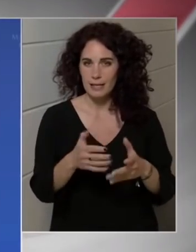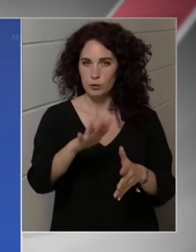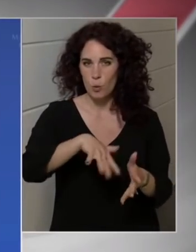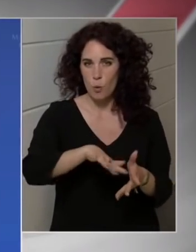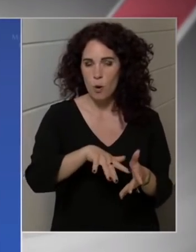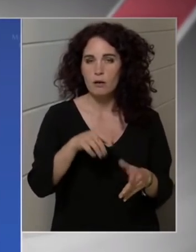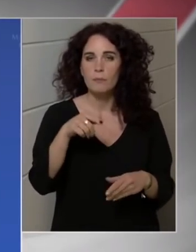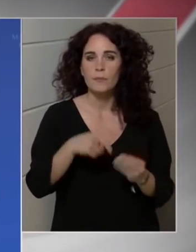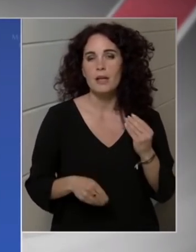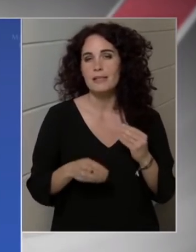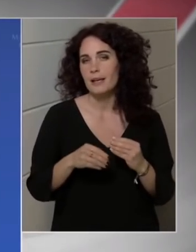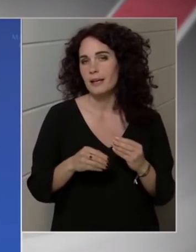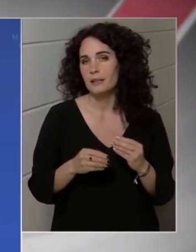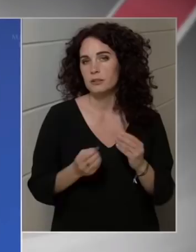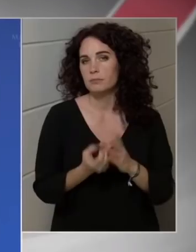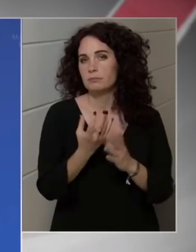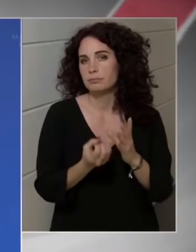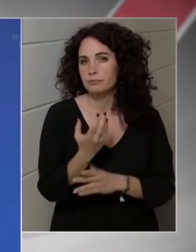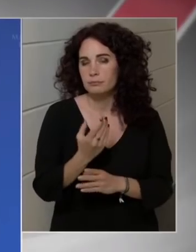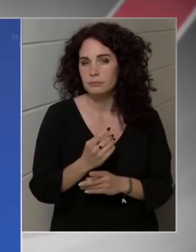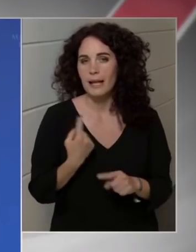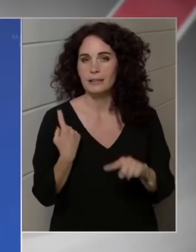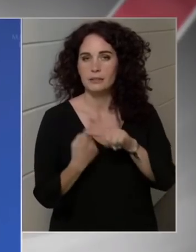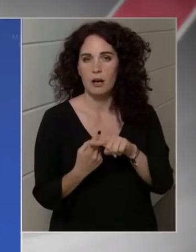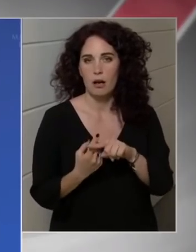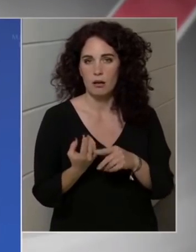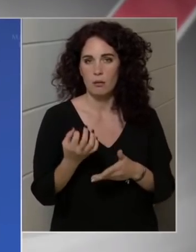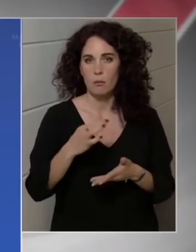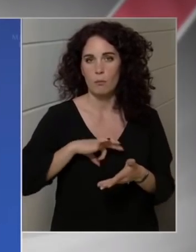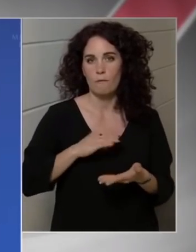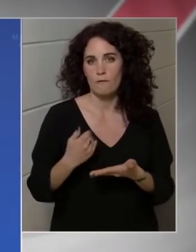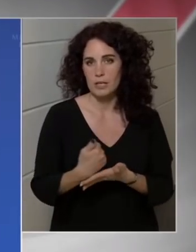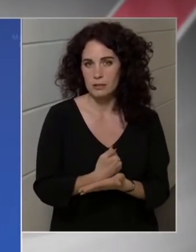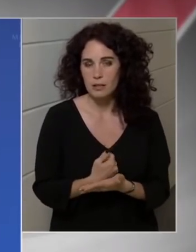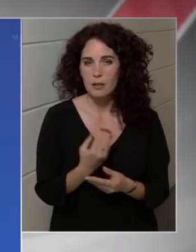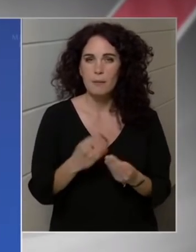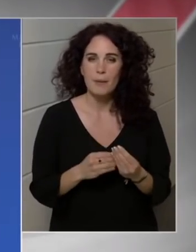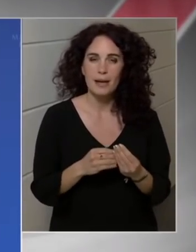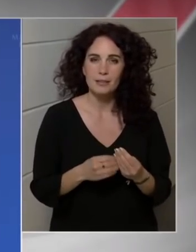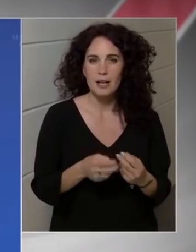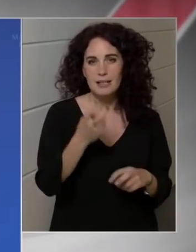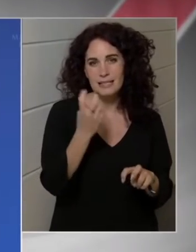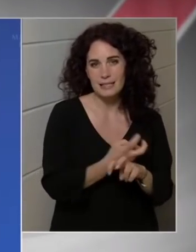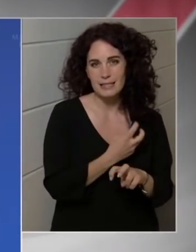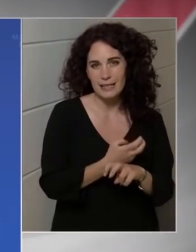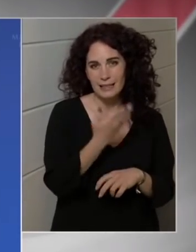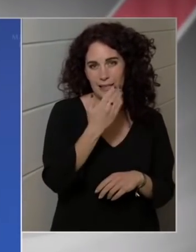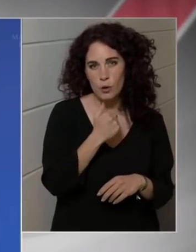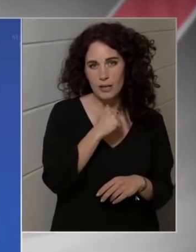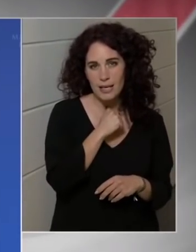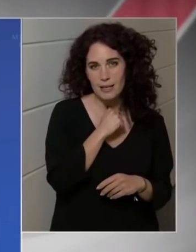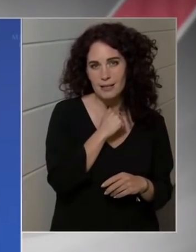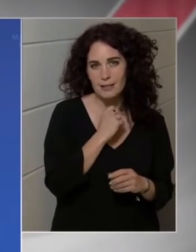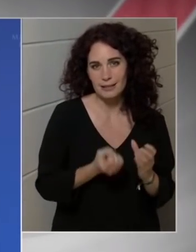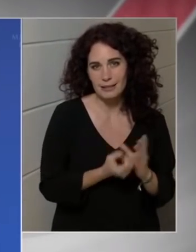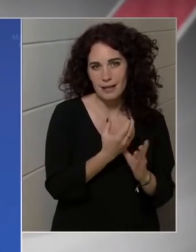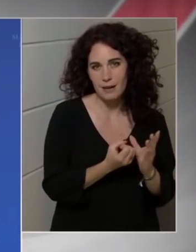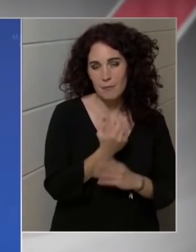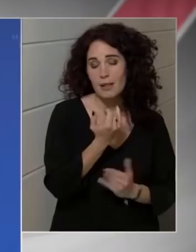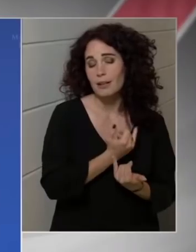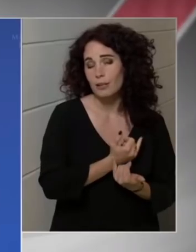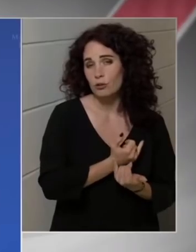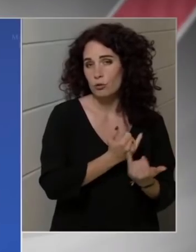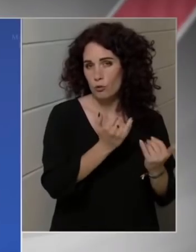díjbevételek emelkedni idén. Az energiaszektor, mint a harmadik szektorban azért